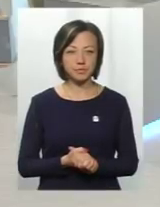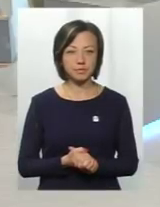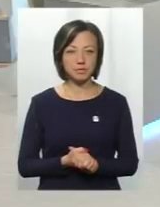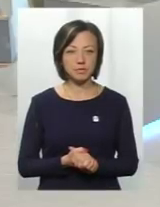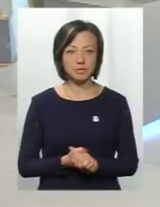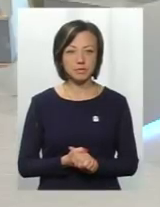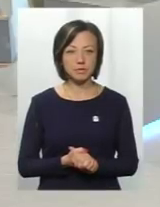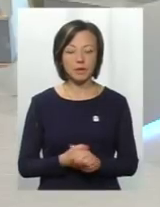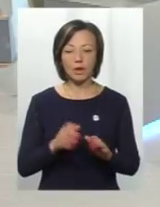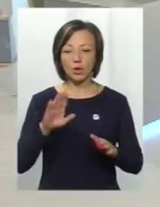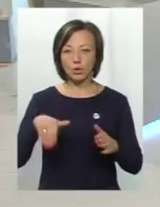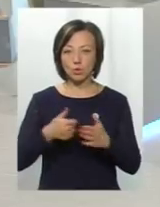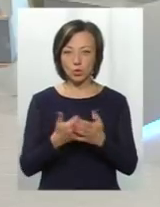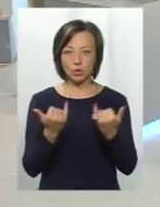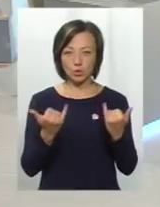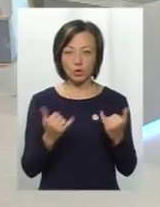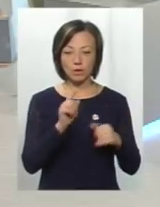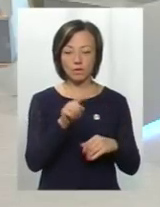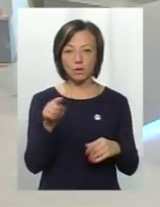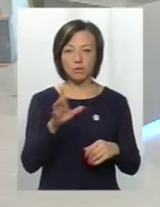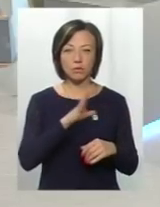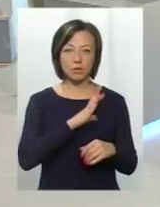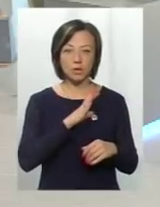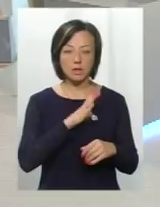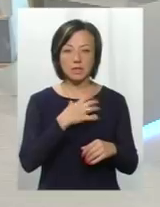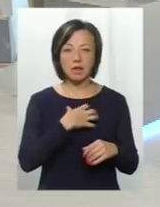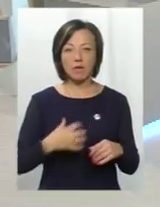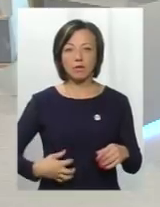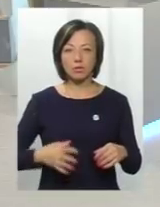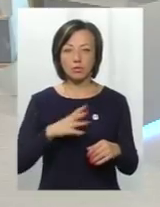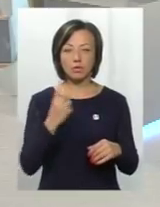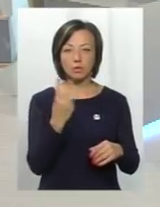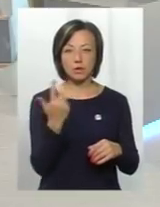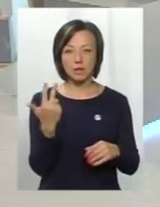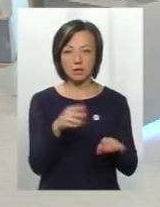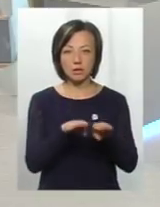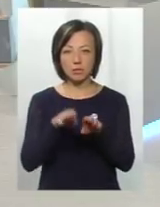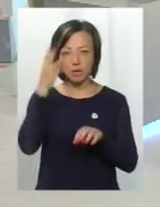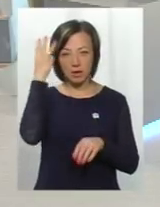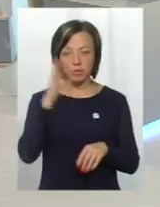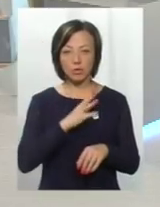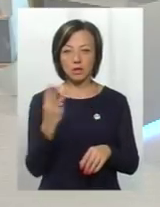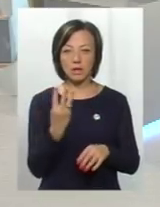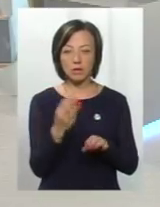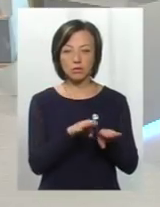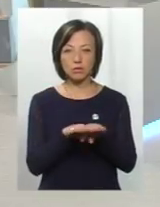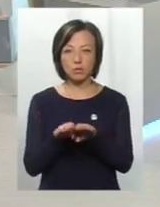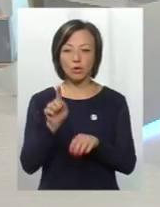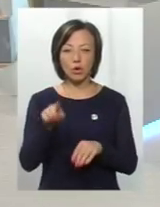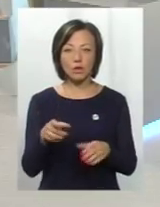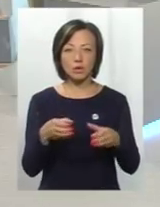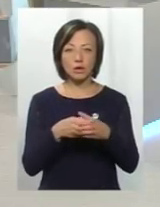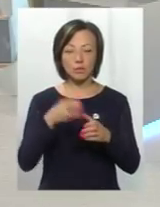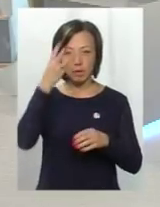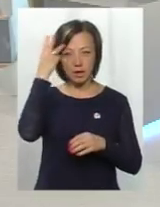До цього часу, скажімо, Славуцький був другого, третього ступеня, Хмельницький був третього ступеня, і, до речі, колектив